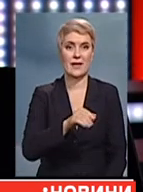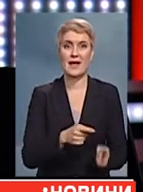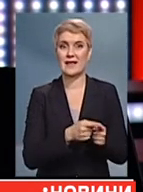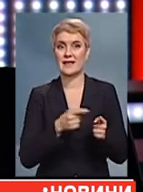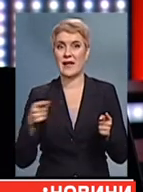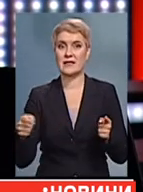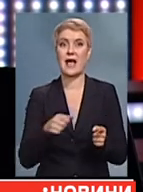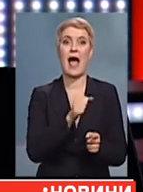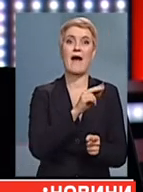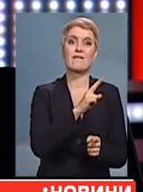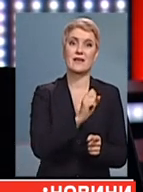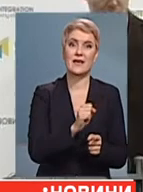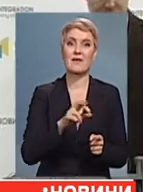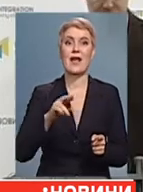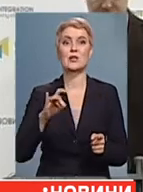Донецький аеропорт.